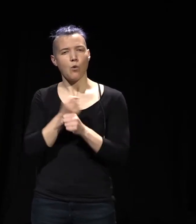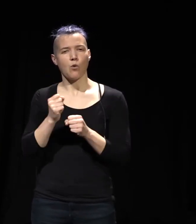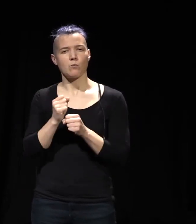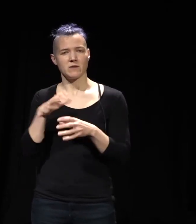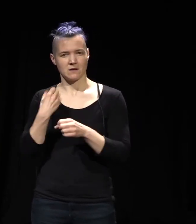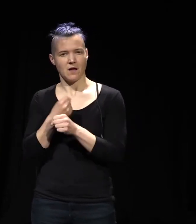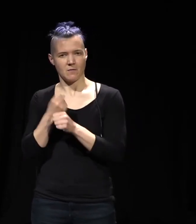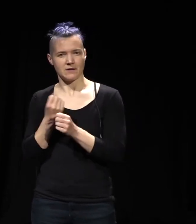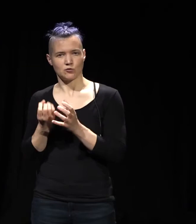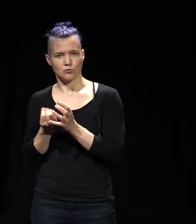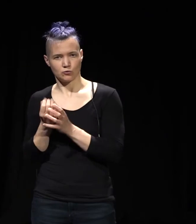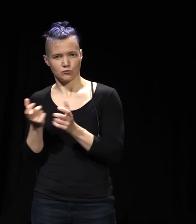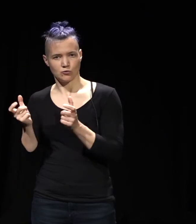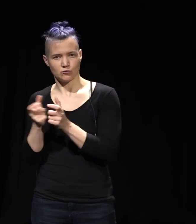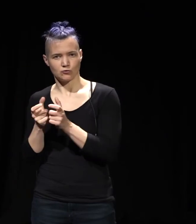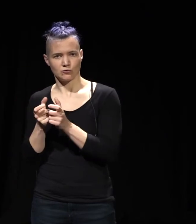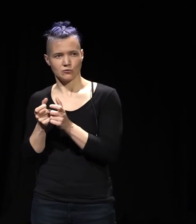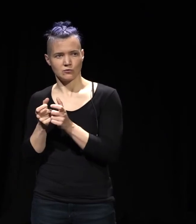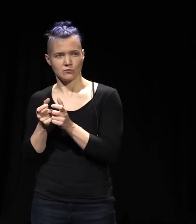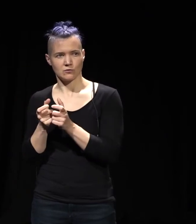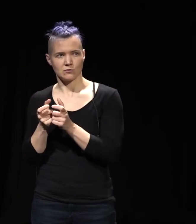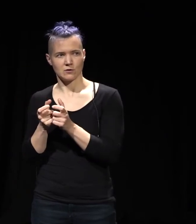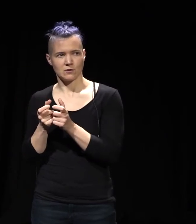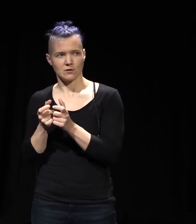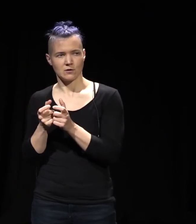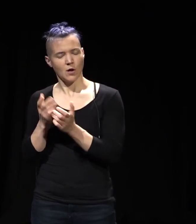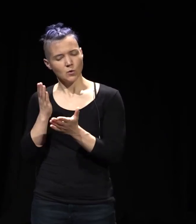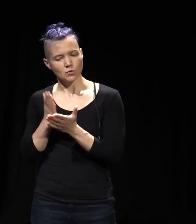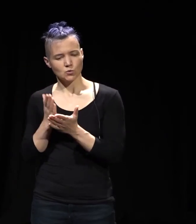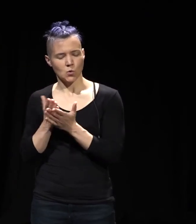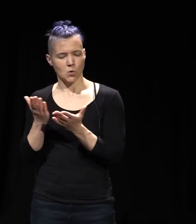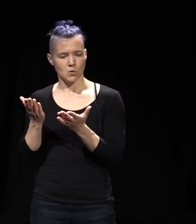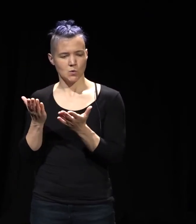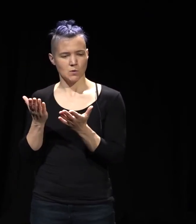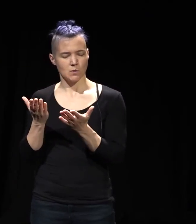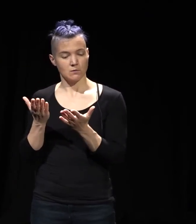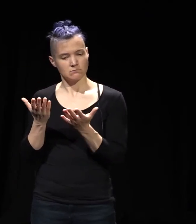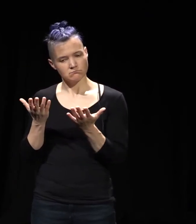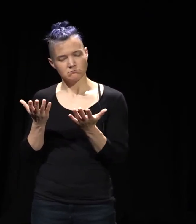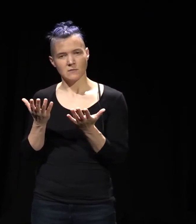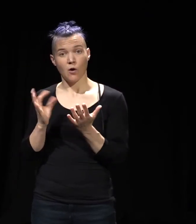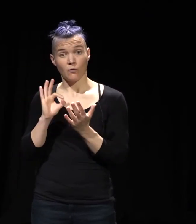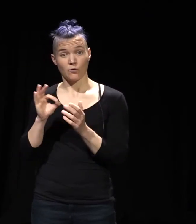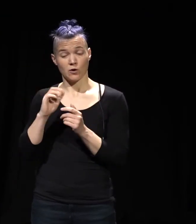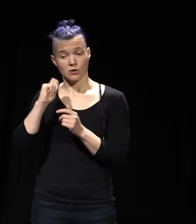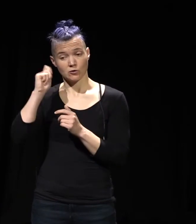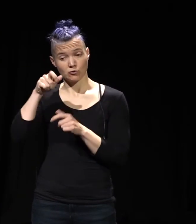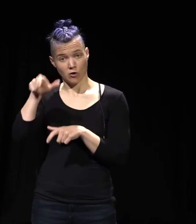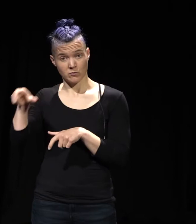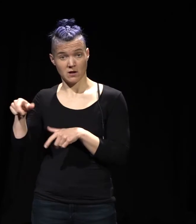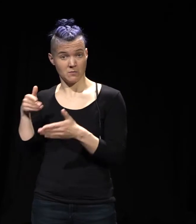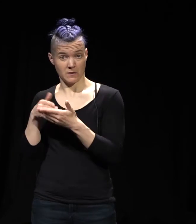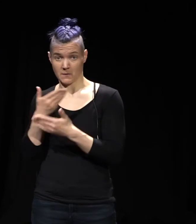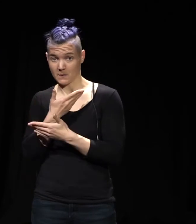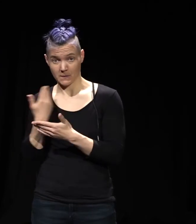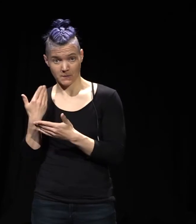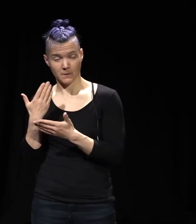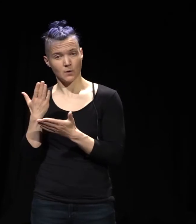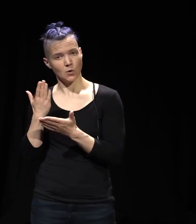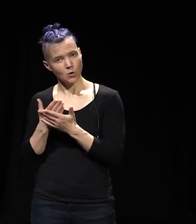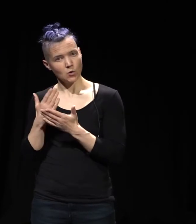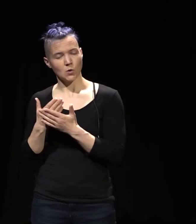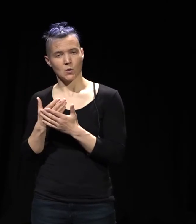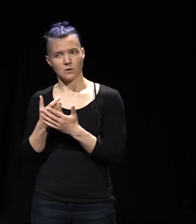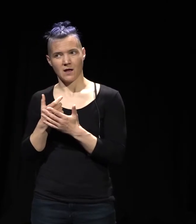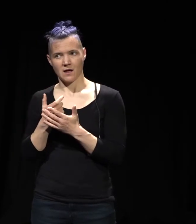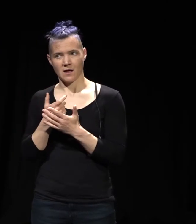Company. Der Zeitplan ist schon ganz schön straff, auch für die SchauspielerInnen ohne Behinderung. Also ich glaube,